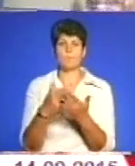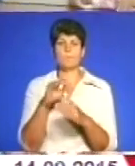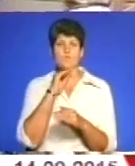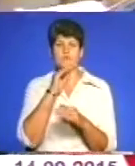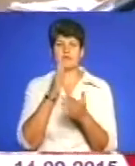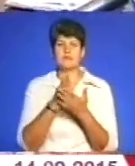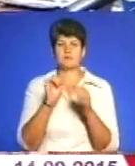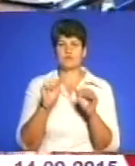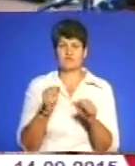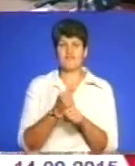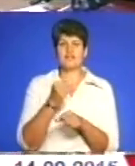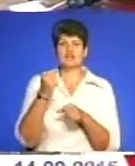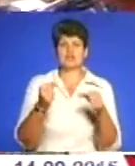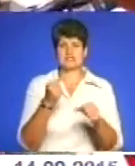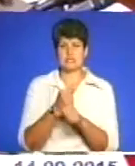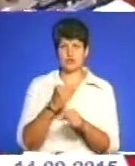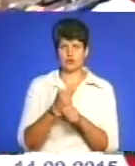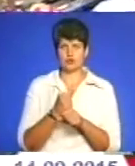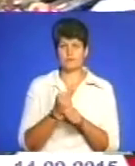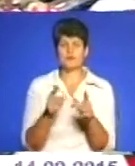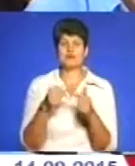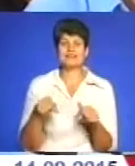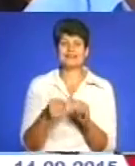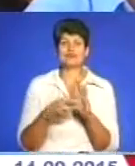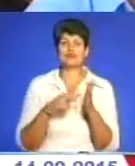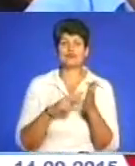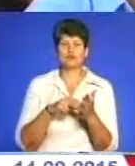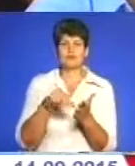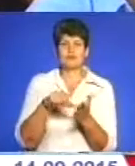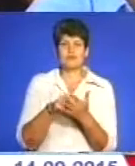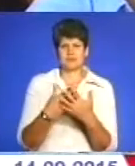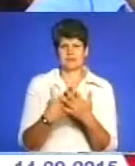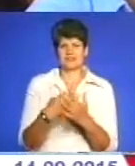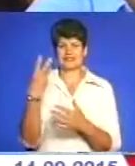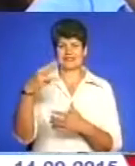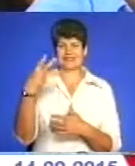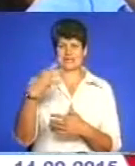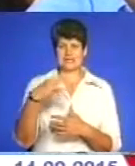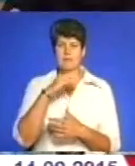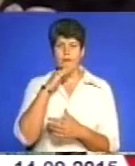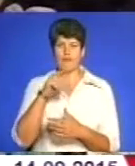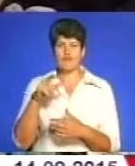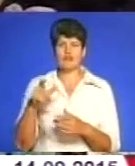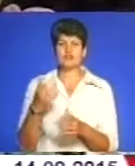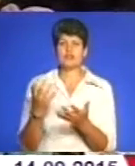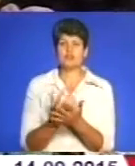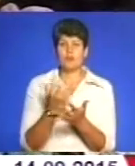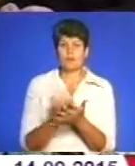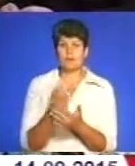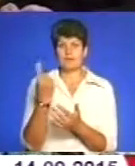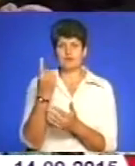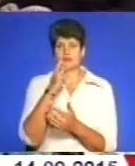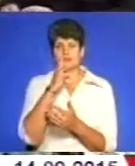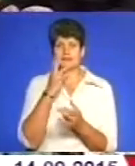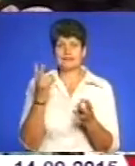можливість влаштуватися на роботу. Організатори планують представити близько 30 професій. Щоб заробити першу заробітну плату,